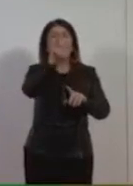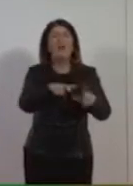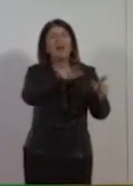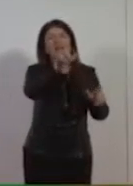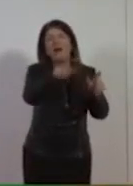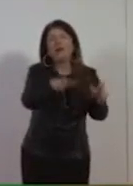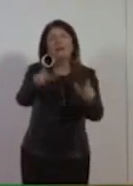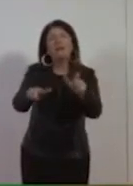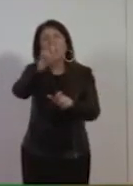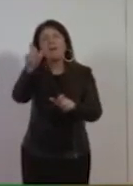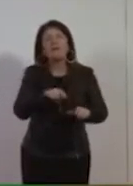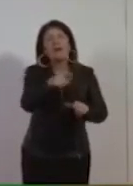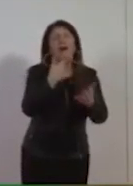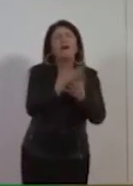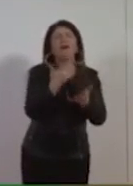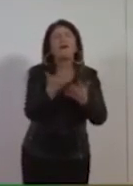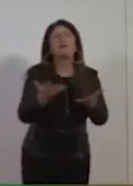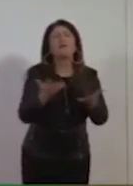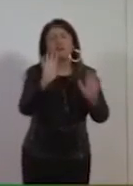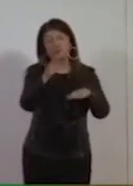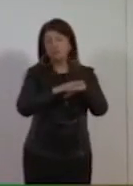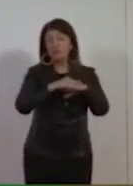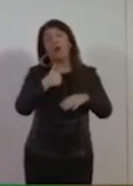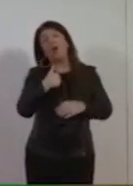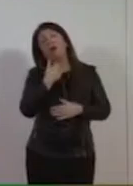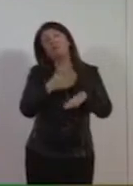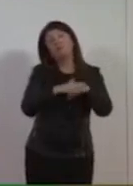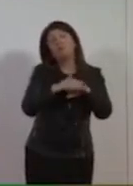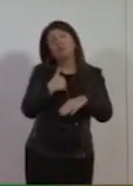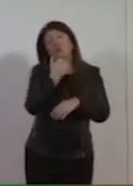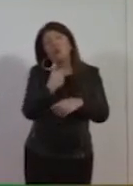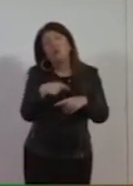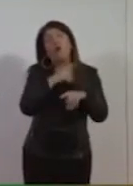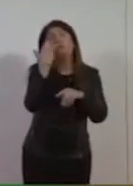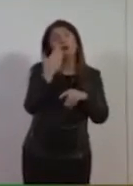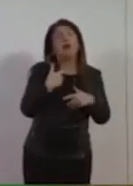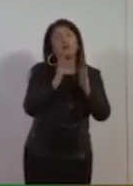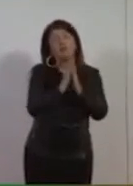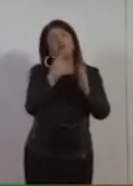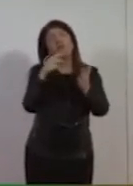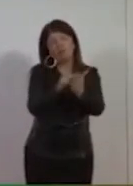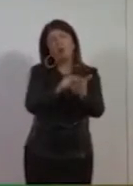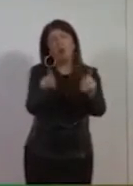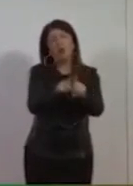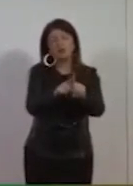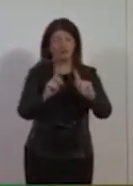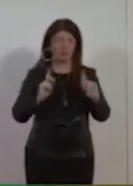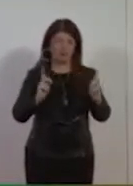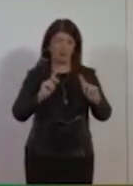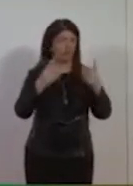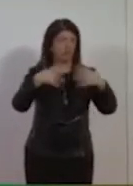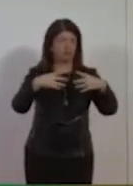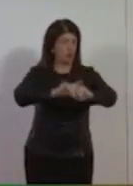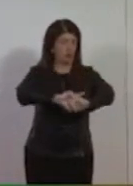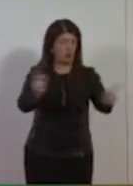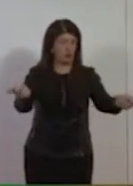ci siamo sbagliati e adesso votateci. Non credo che funzioni così, di solito non funziona così e io non sono per niente